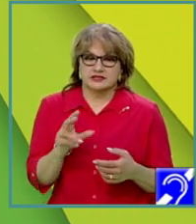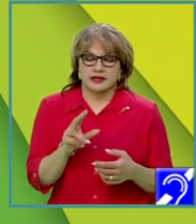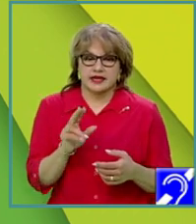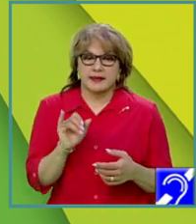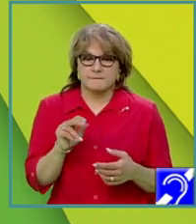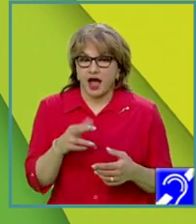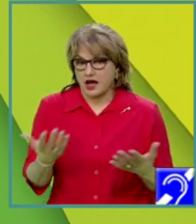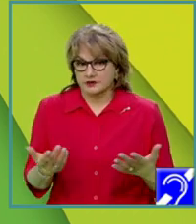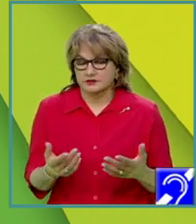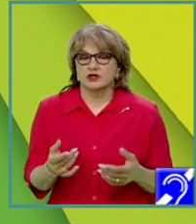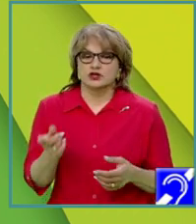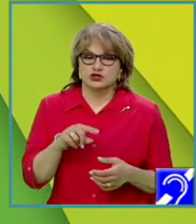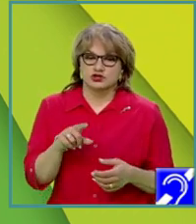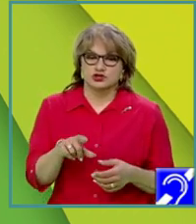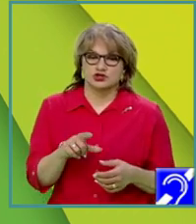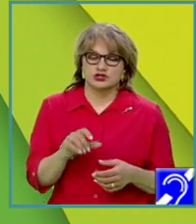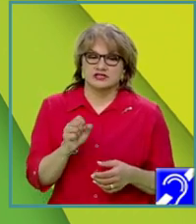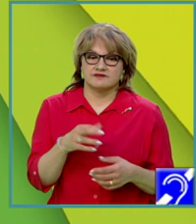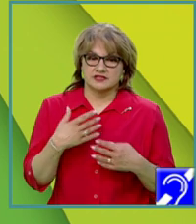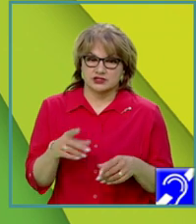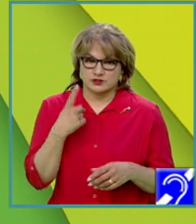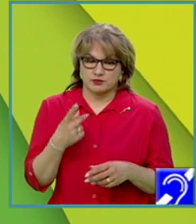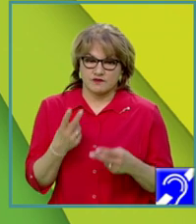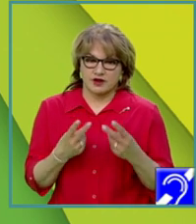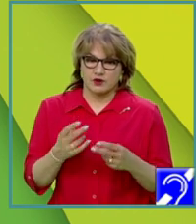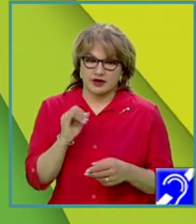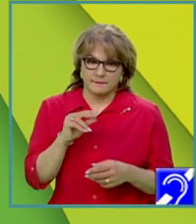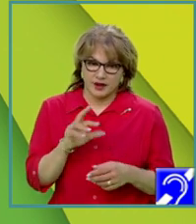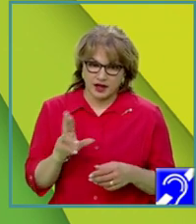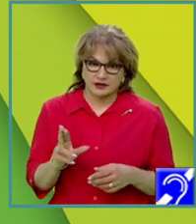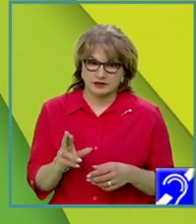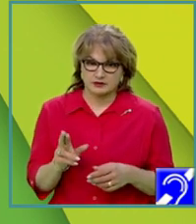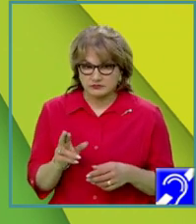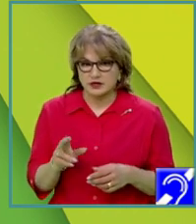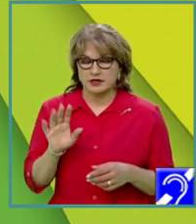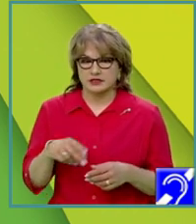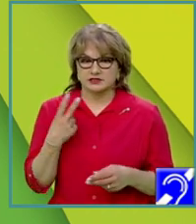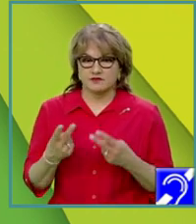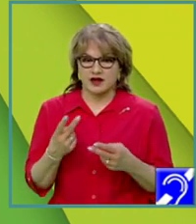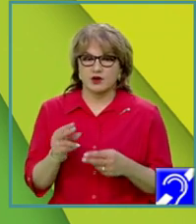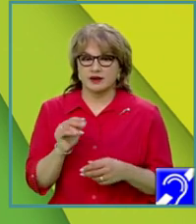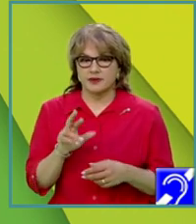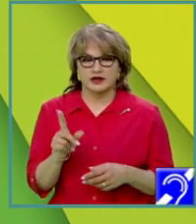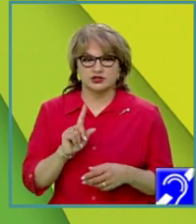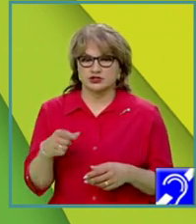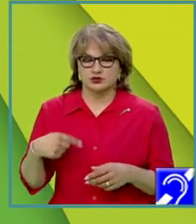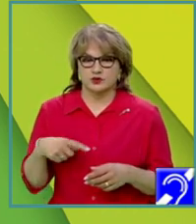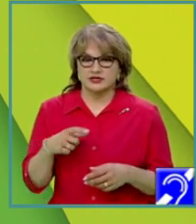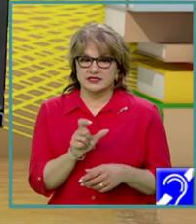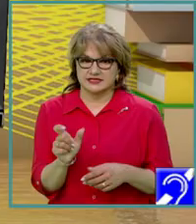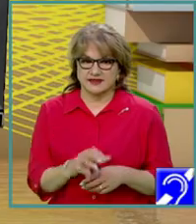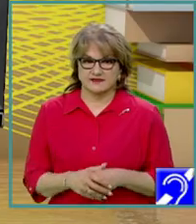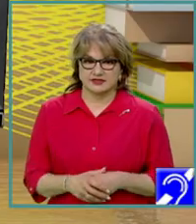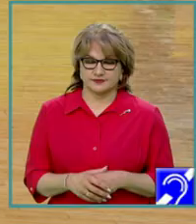Și de asemenea, secvența începe de la o valoare impară. Valoarea 2 este o valoare pară și nu face parte din secvență.